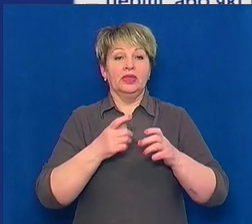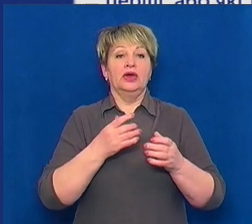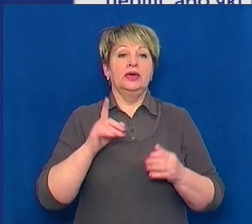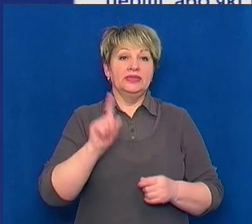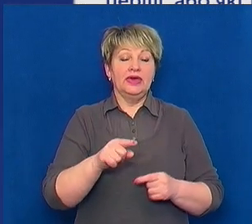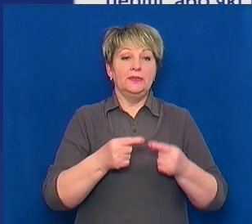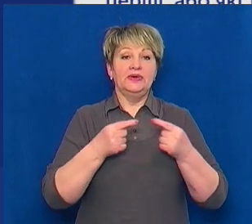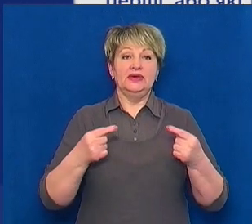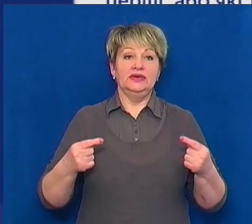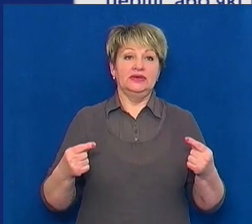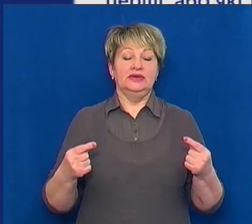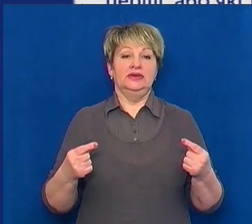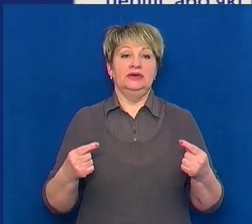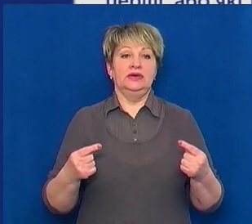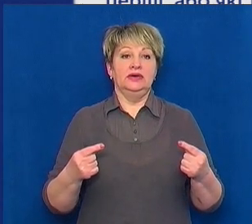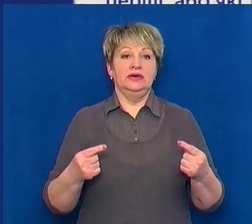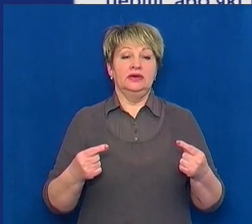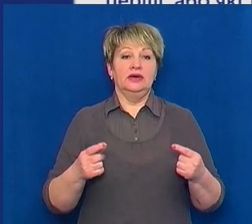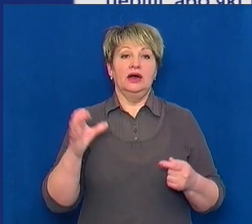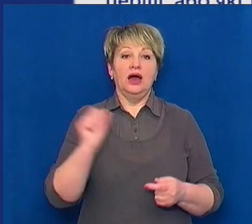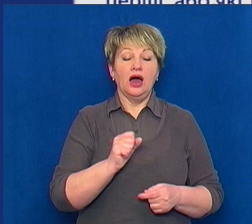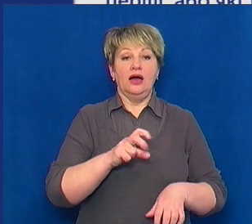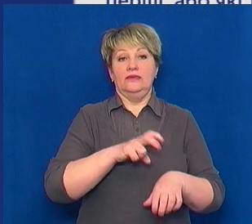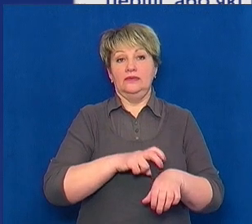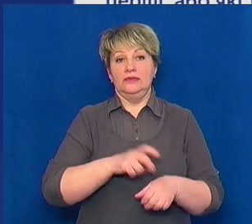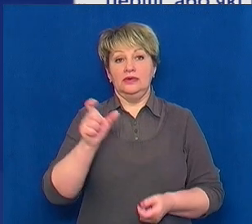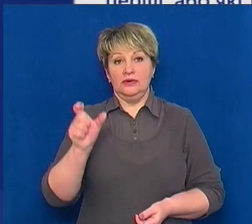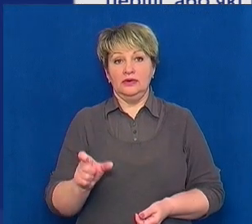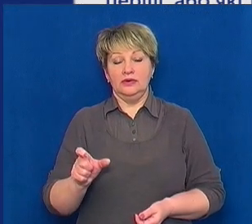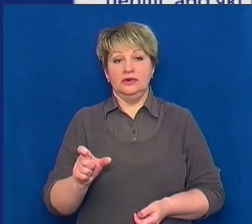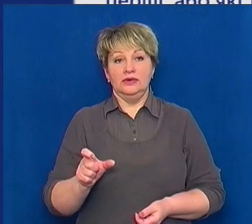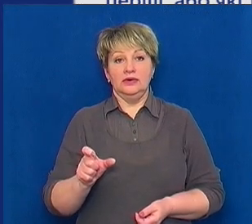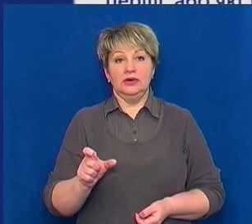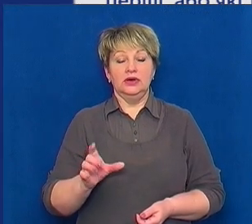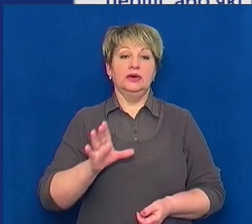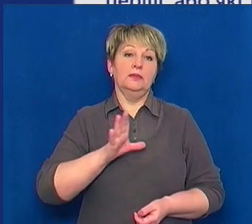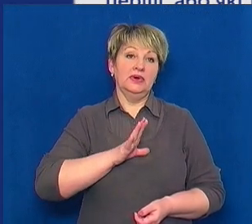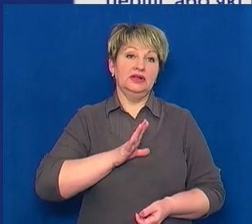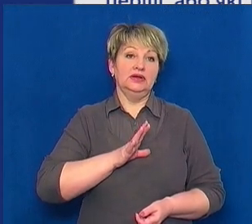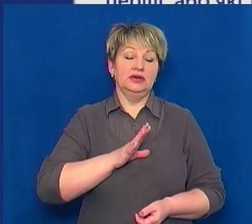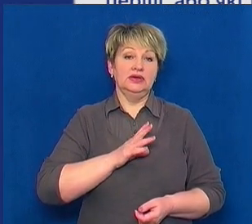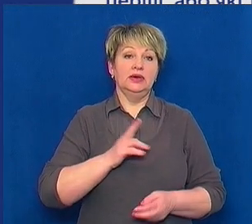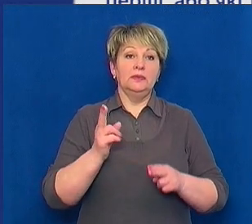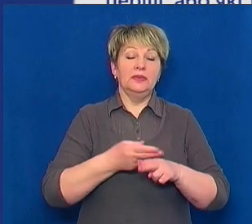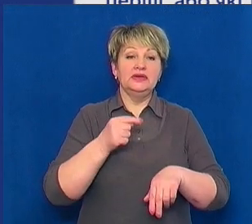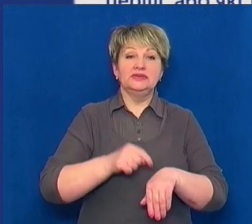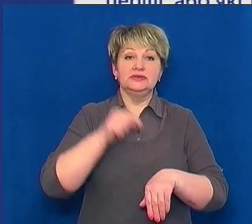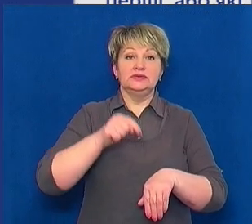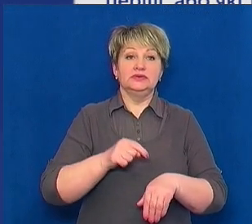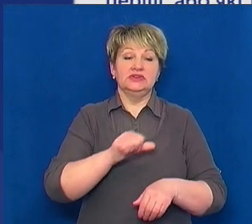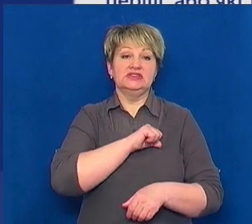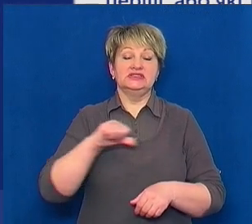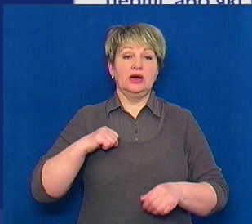цією патологією. А лікарі, слава буву, всі безсимптомні, просто носіство і відправлені на